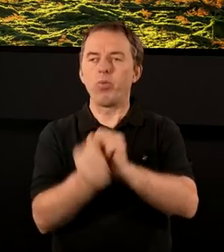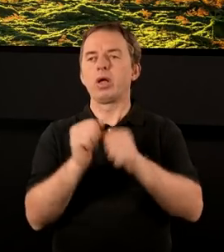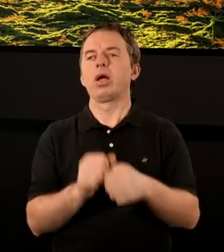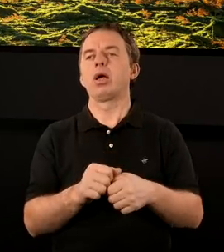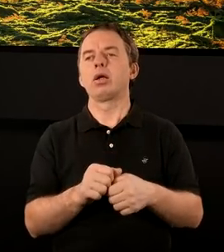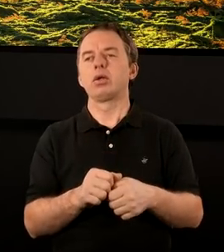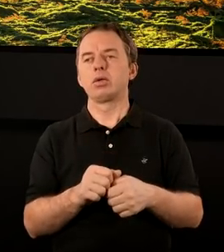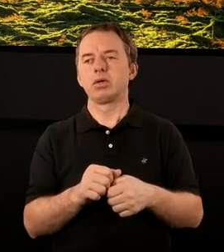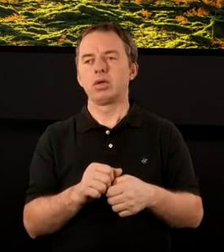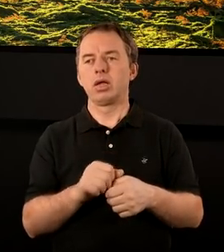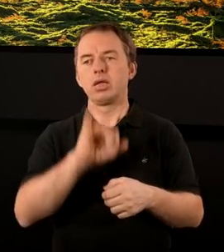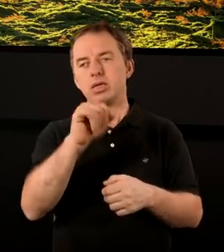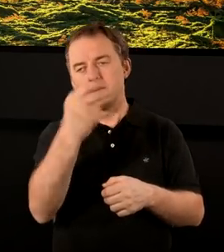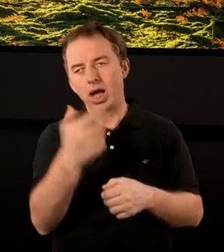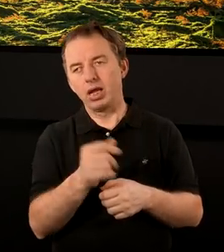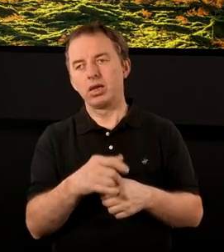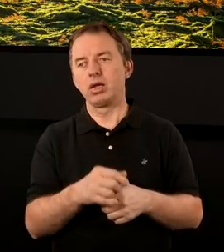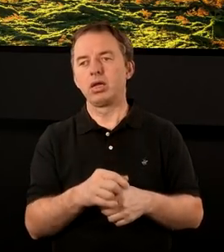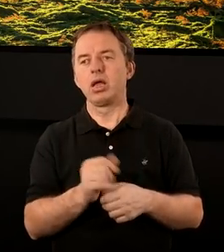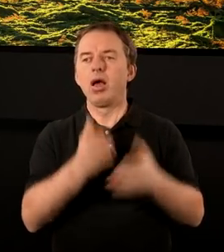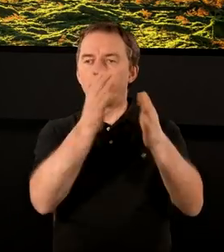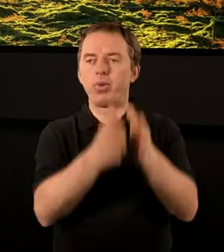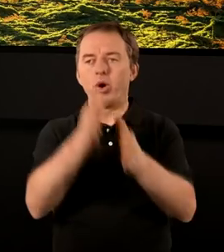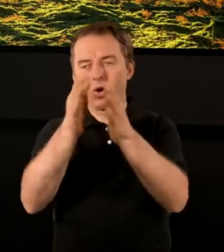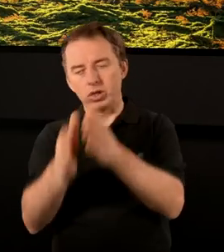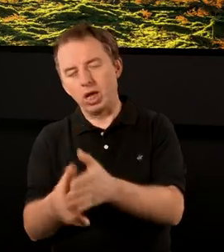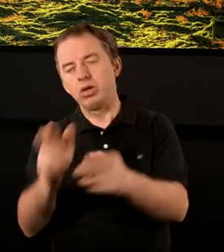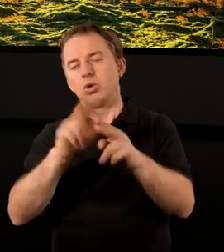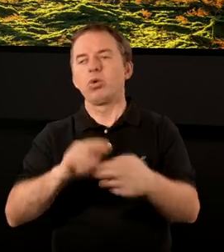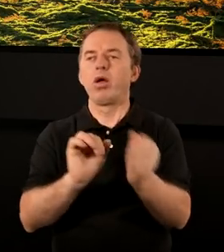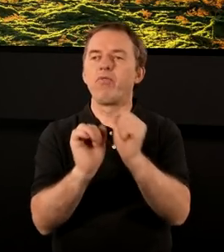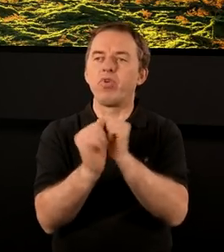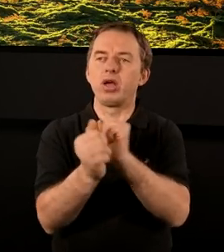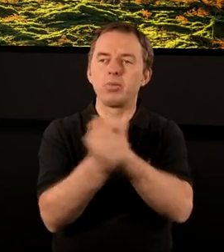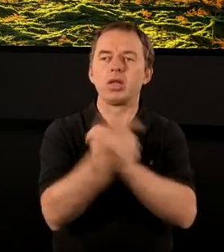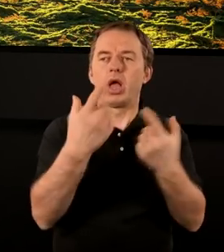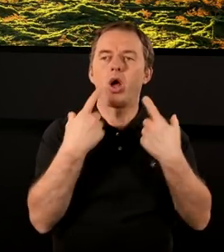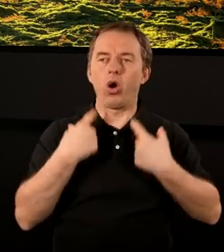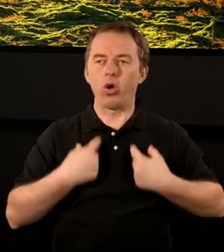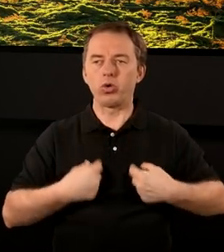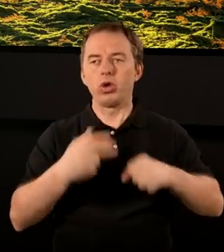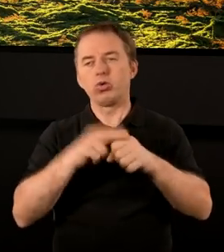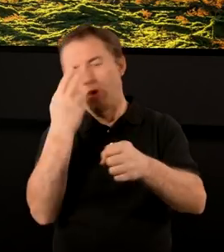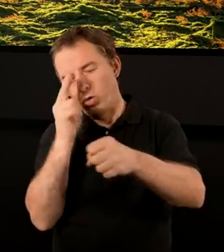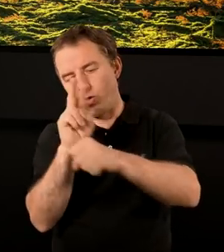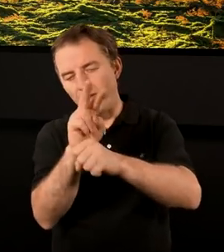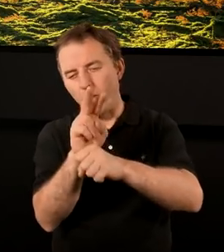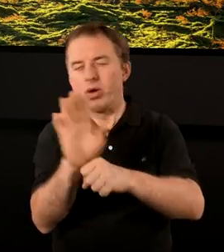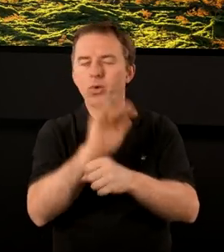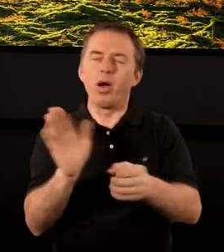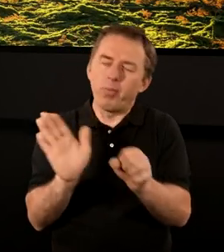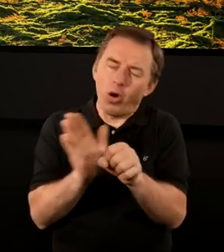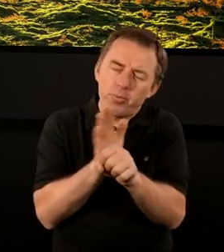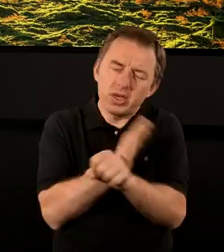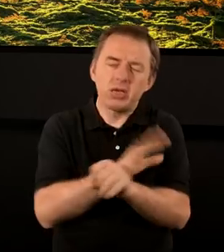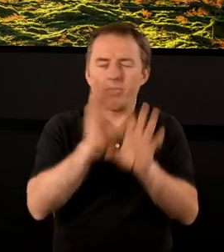Natomiast patrzę na Jana i na postacie, które były wymienione, jak i na osoby, które ufały Bogu mimo wszystko.